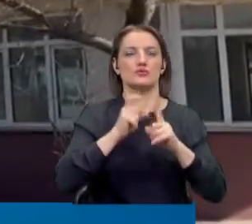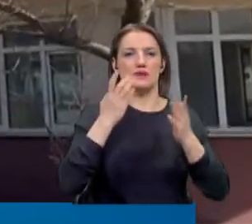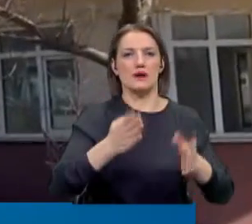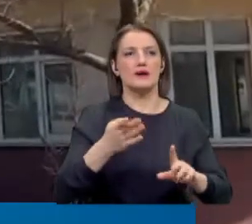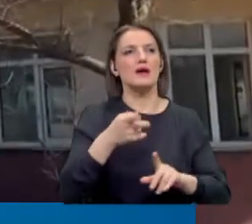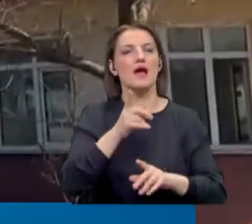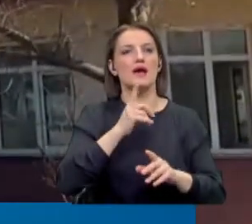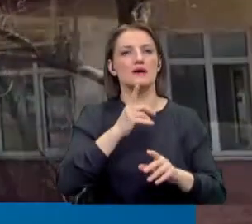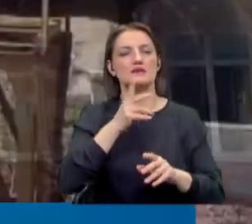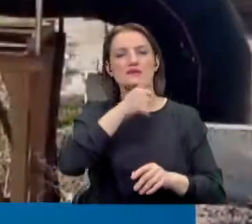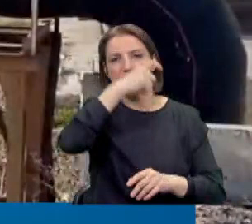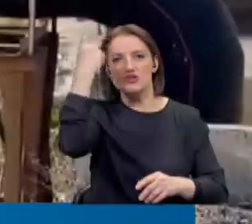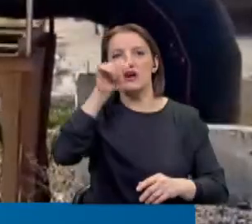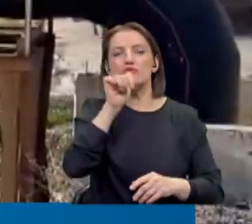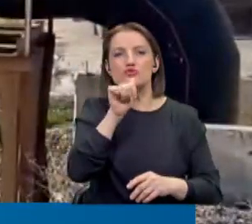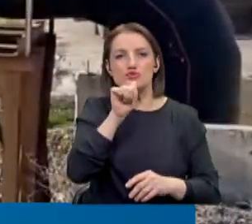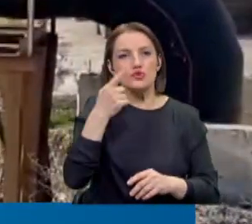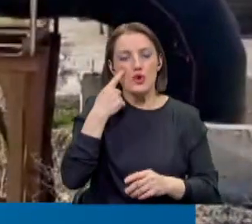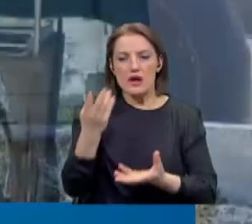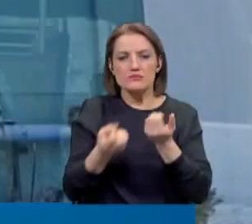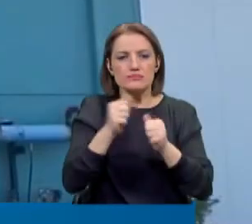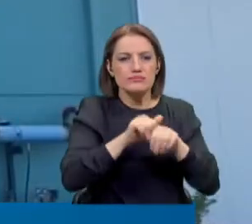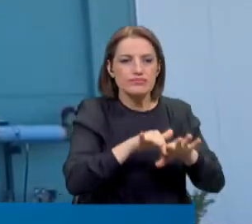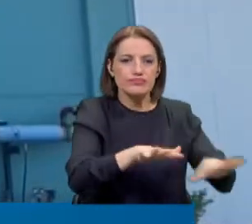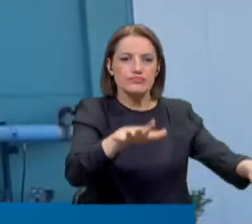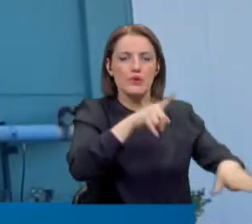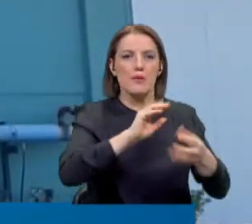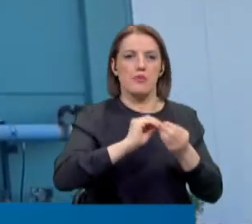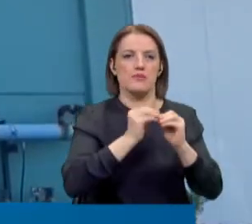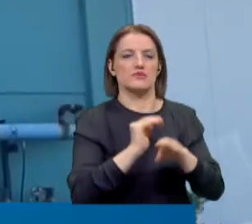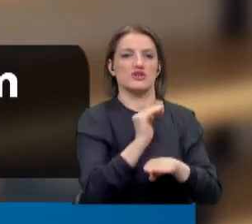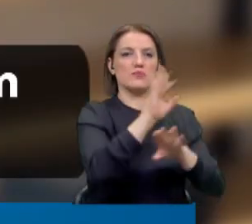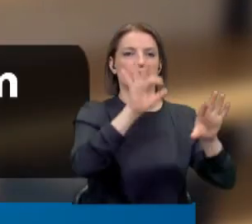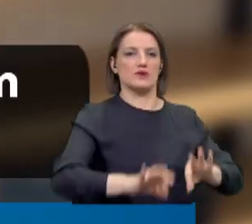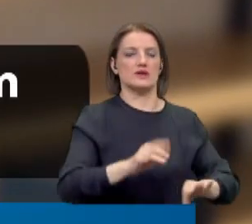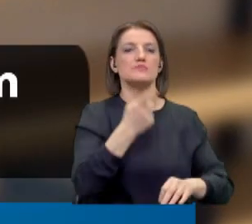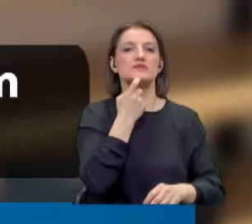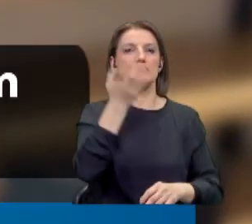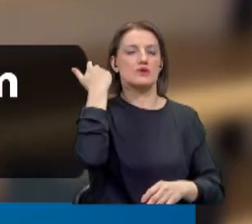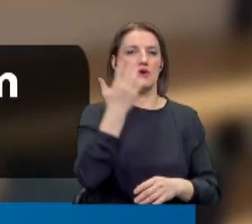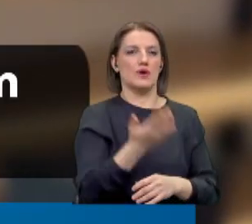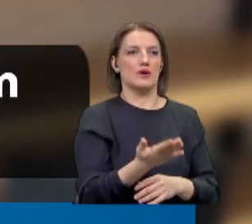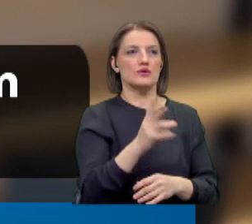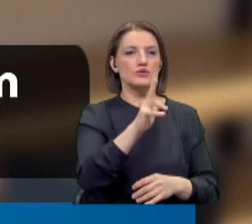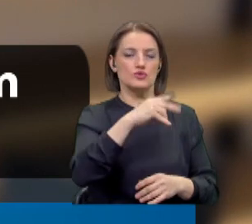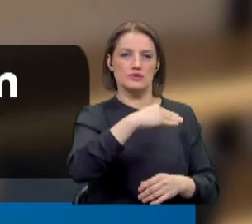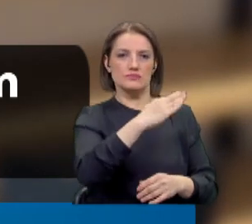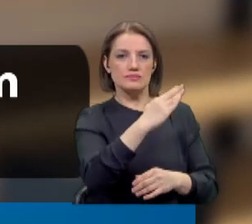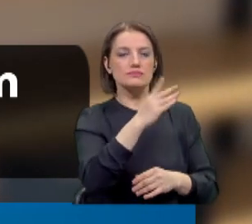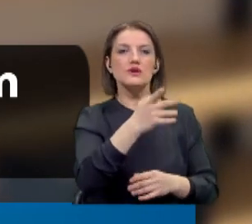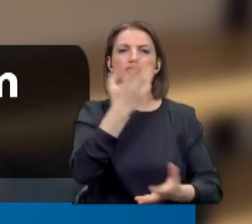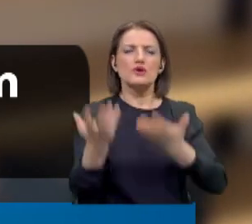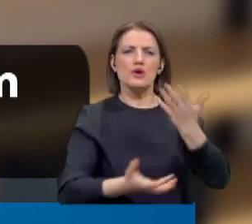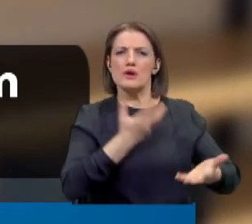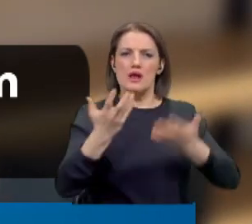Sıcak Sıcak su ile ısınan ilçelerde sıkıntılar yaşanmaya başladı. Geçen sene 3'te cayır cayır